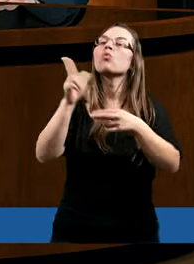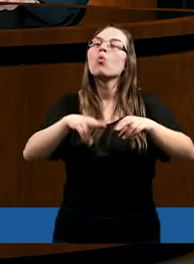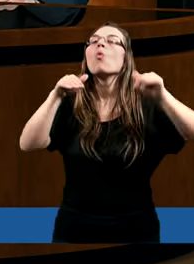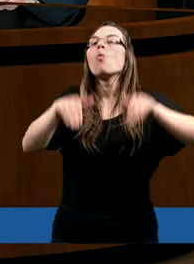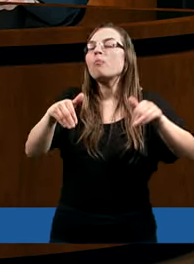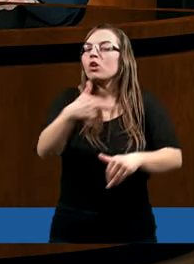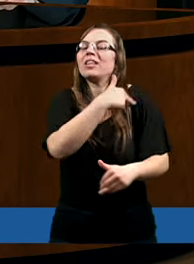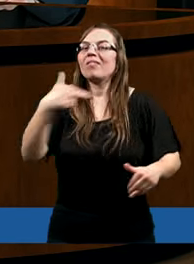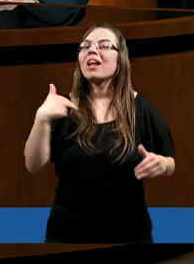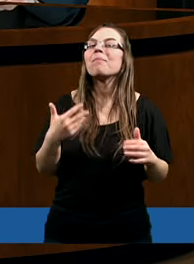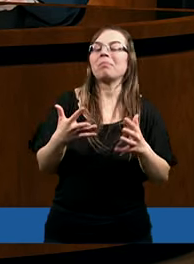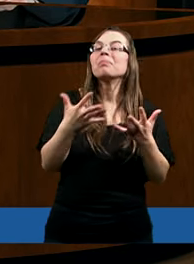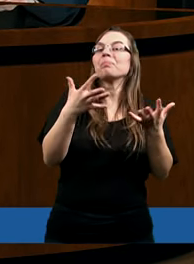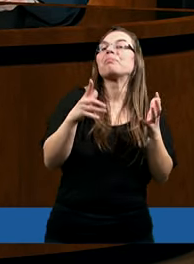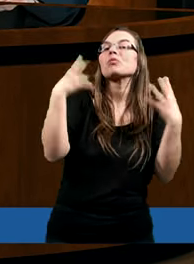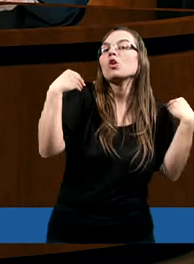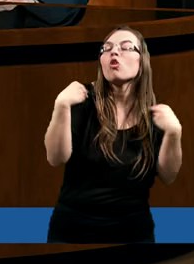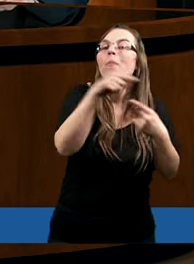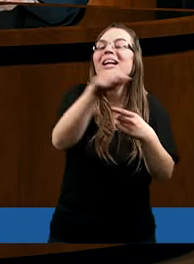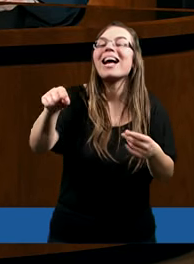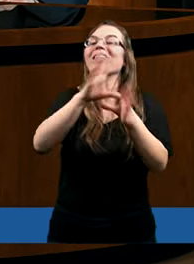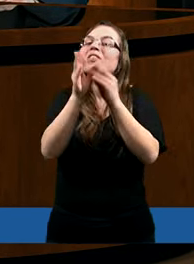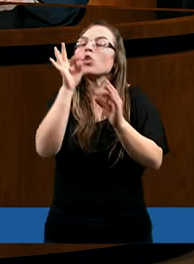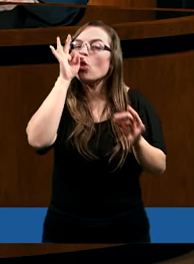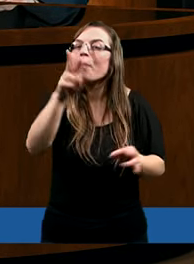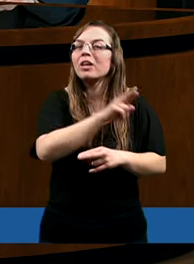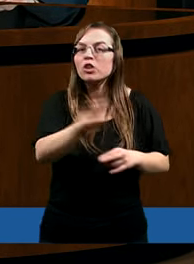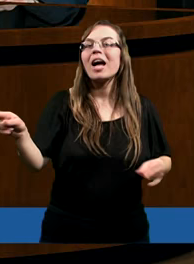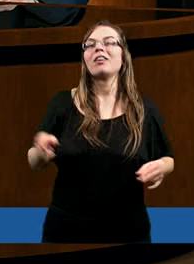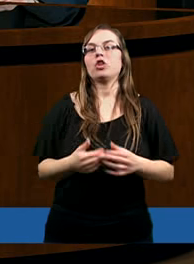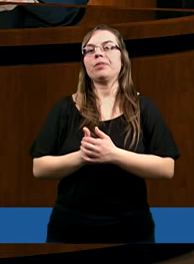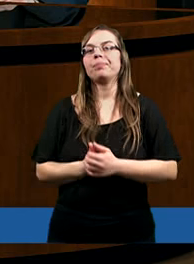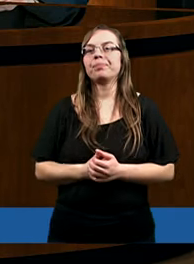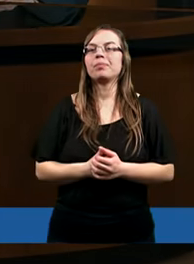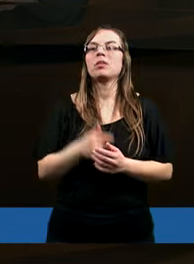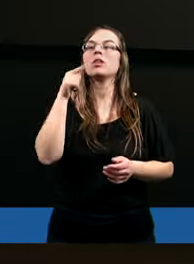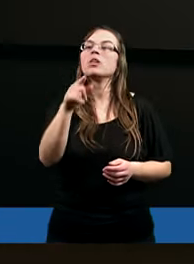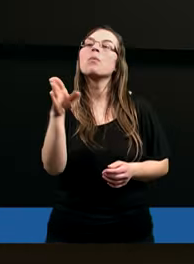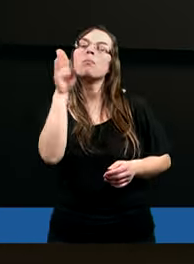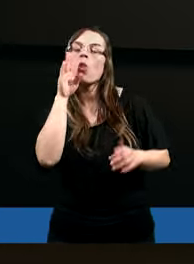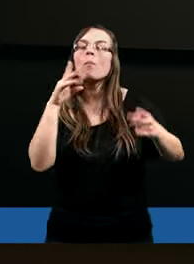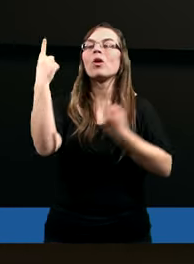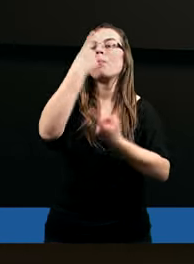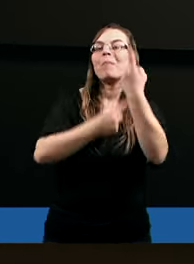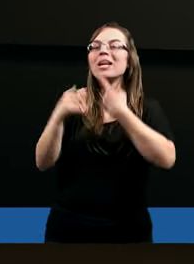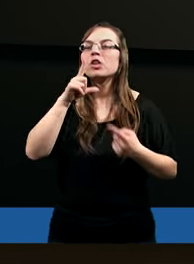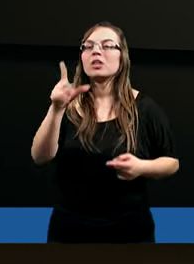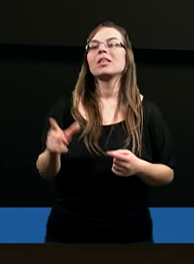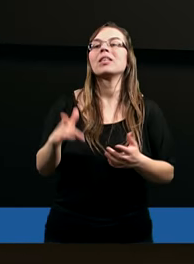osiągnięcie jednego z tych celów, jakim jest właśnie niebo czy królestwo Boże. Podobną myśl